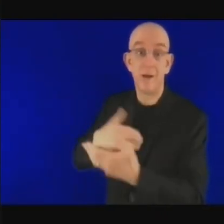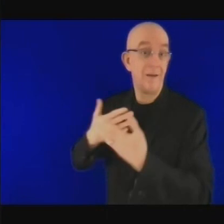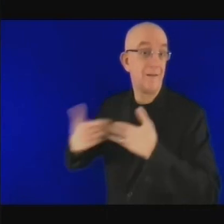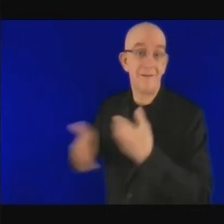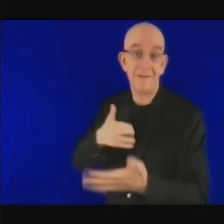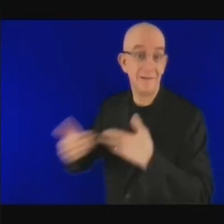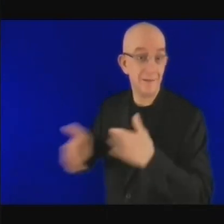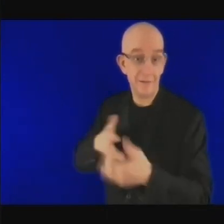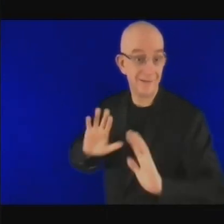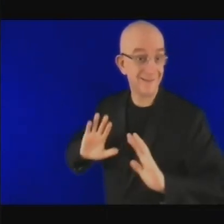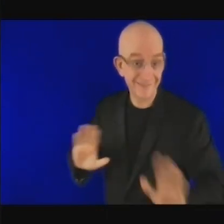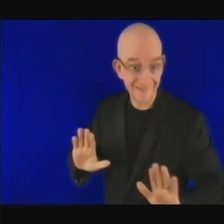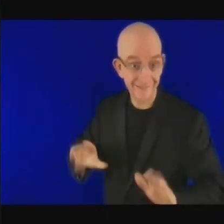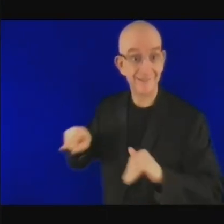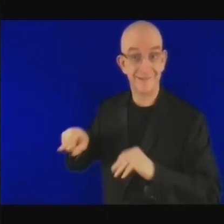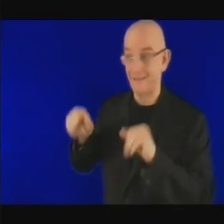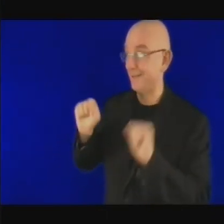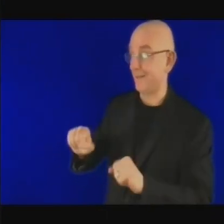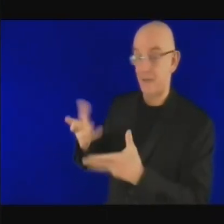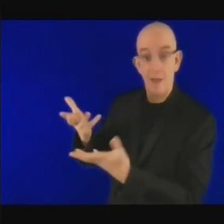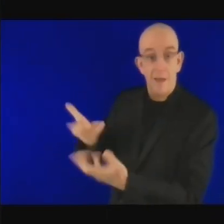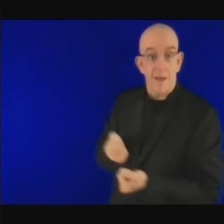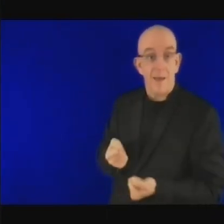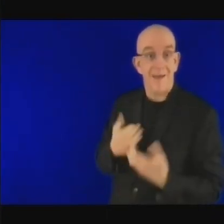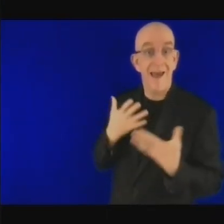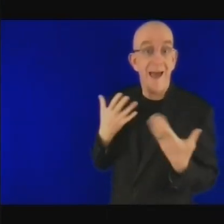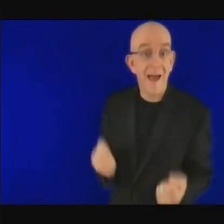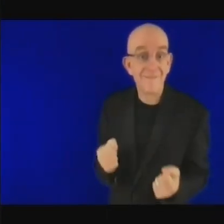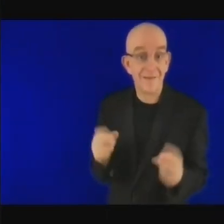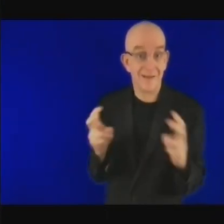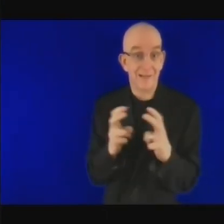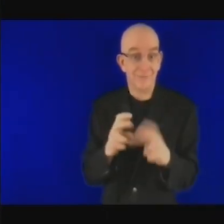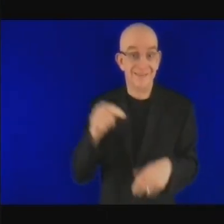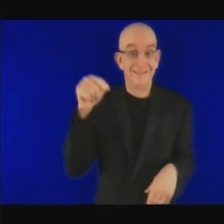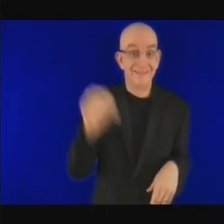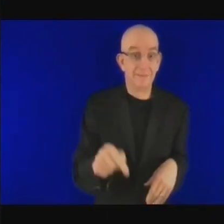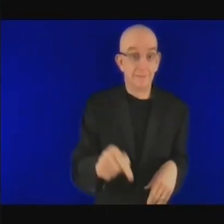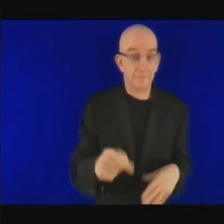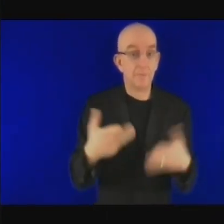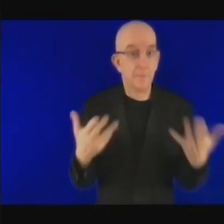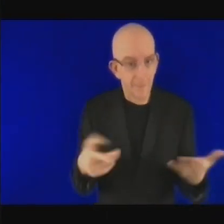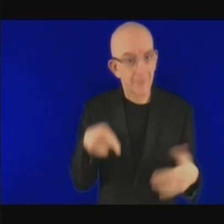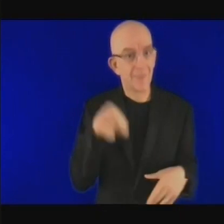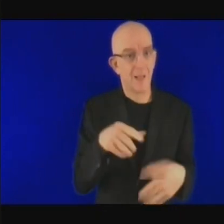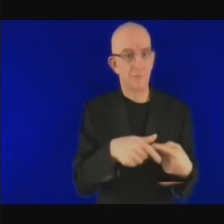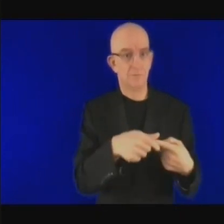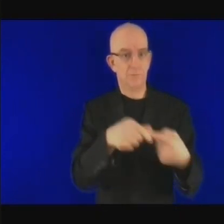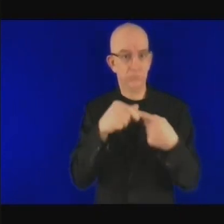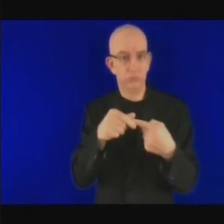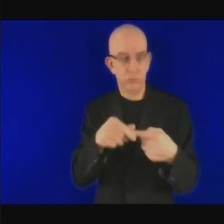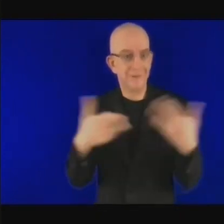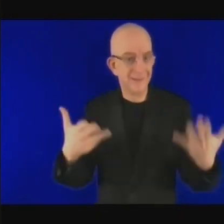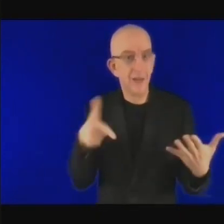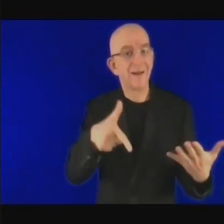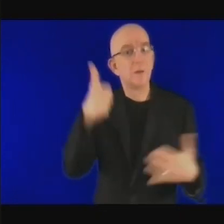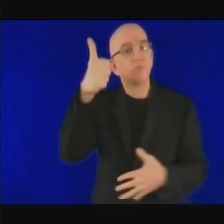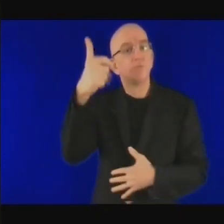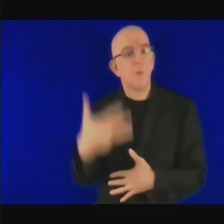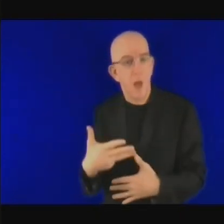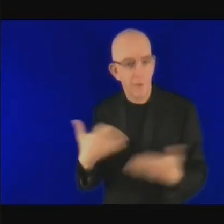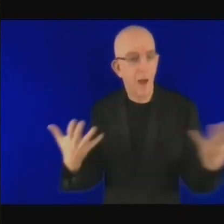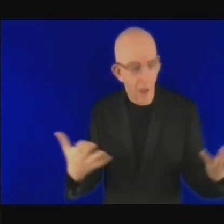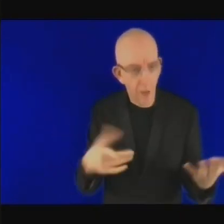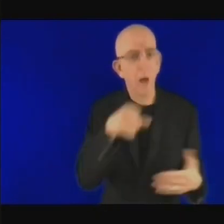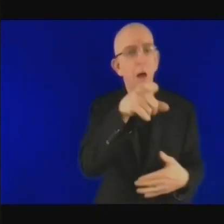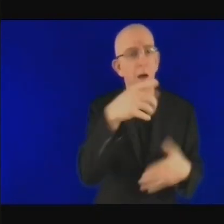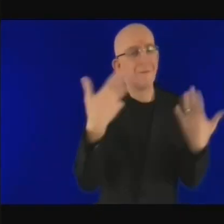on a aussi parlé de PPP et j'aime cette idée du fonds spécial pour l'Afrique ou pour les énergies renouvelables et j